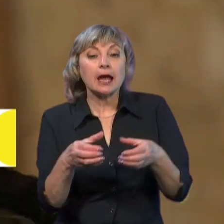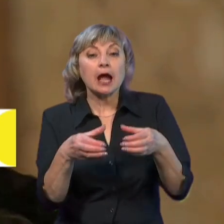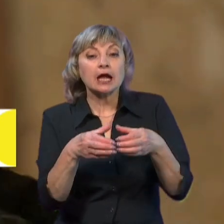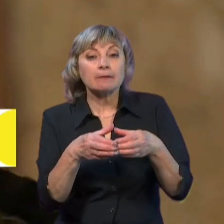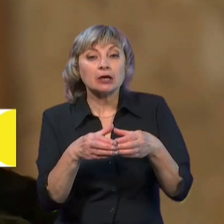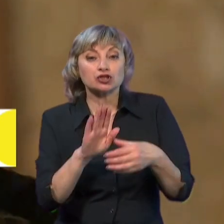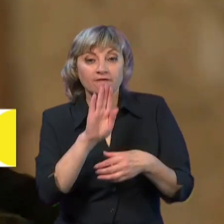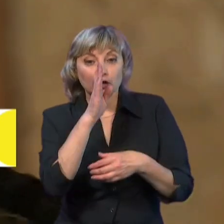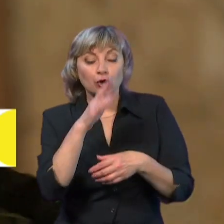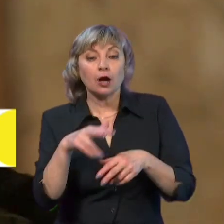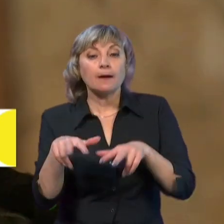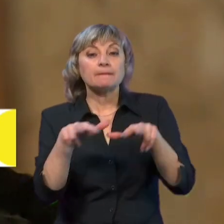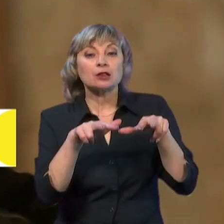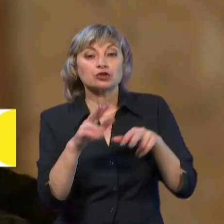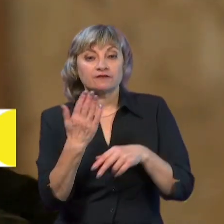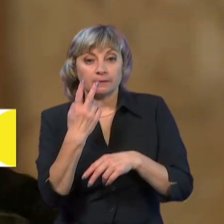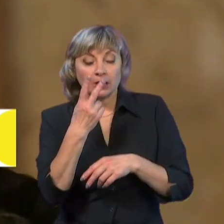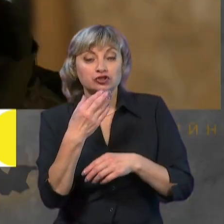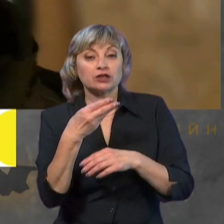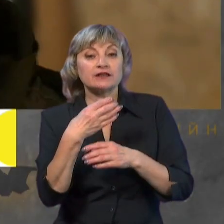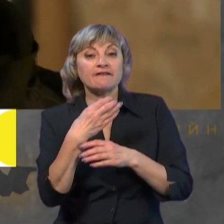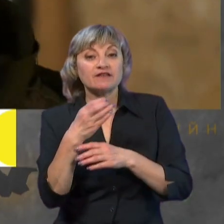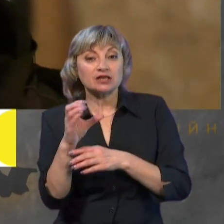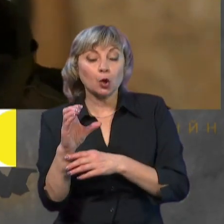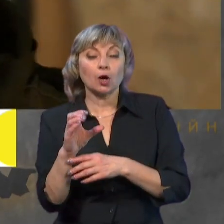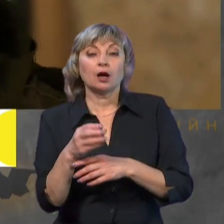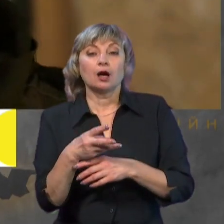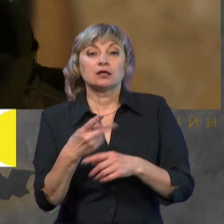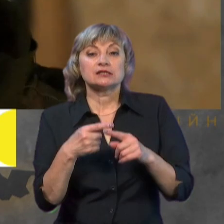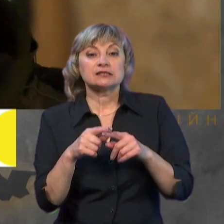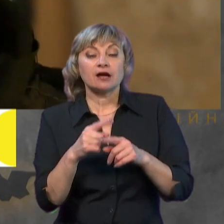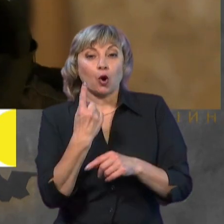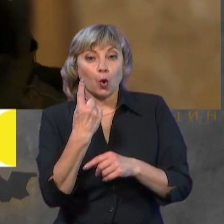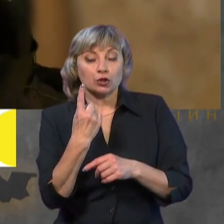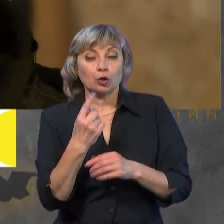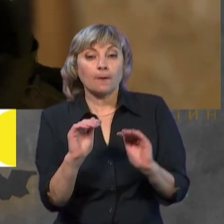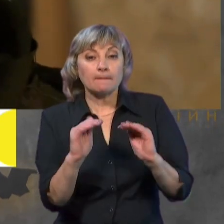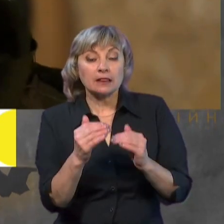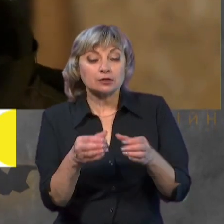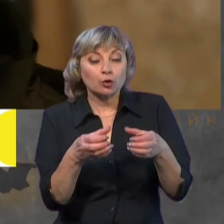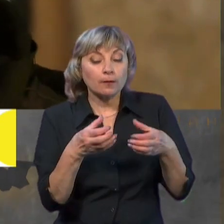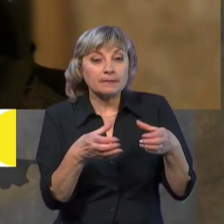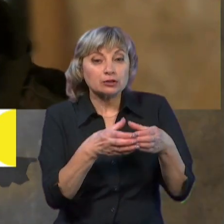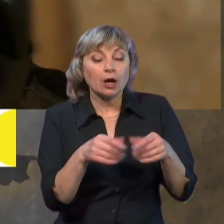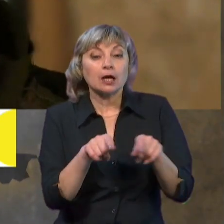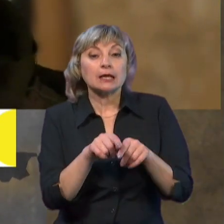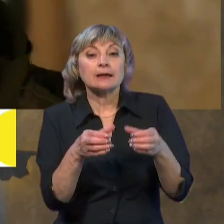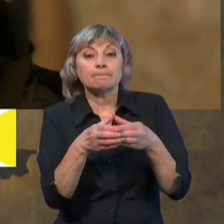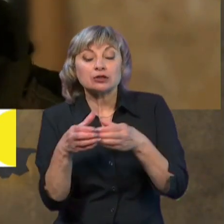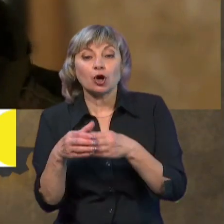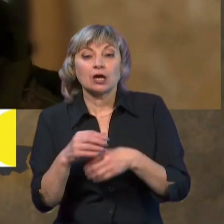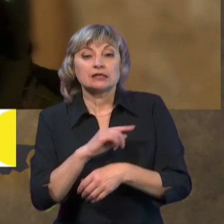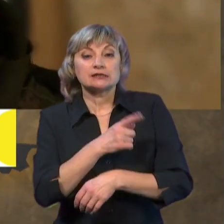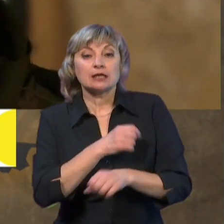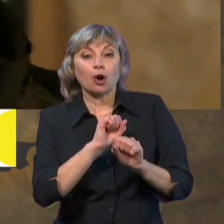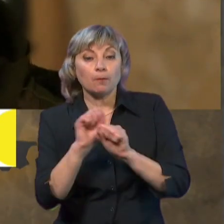ворожих пілотів, які ви бачили на відео. І це в рамках одного маленького підрозділу. Таких підрозділів в силах оборони